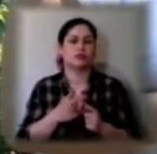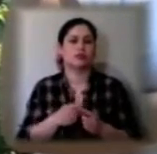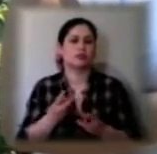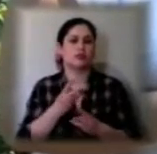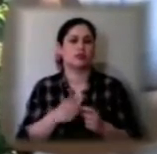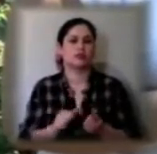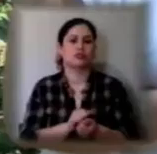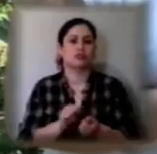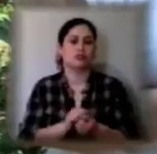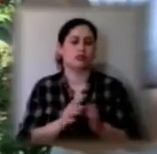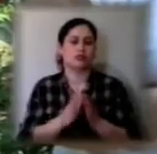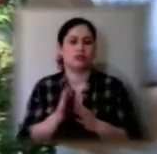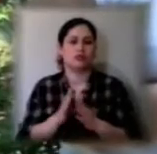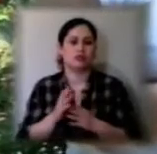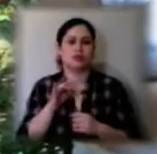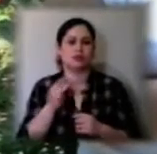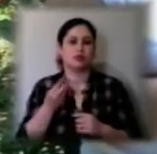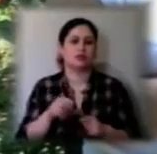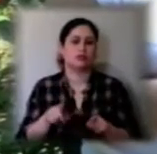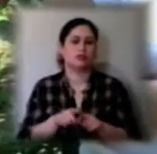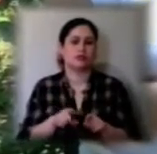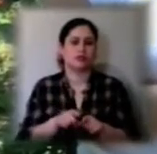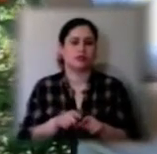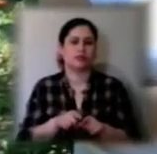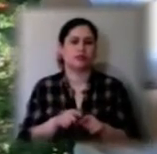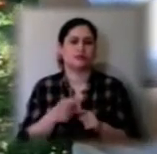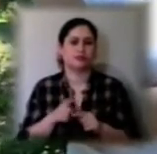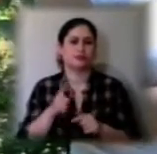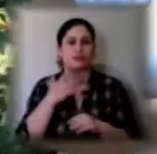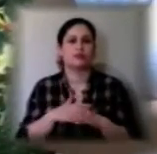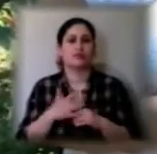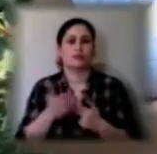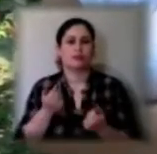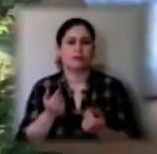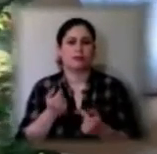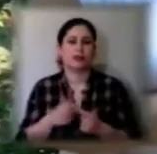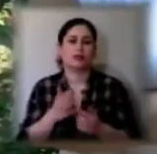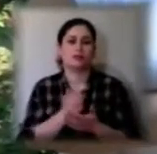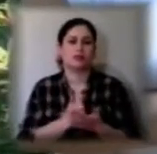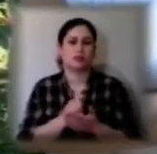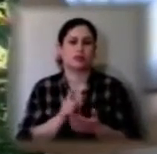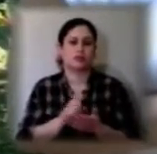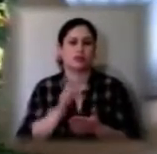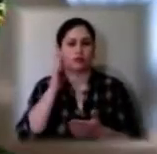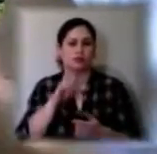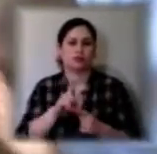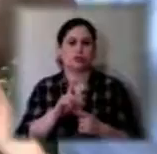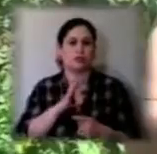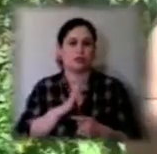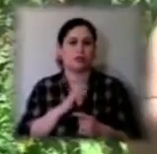рослинність та сміття на присадинних тільниках. Був запас води, бочка.